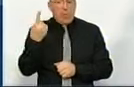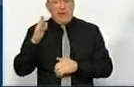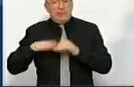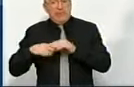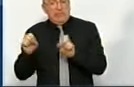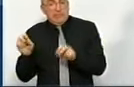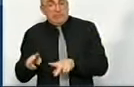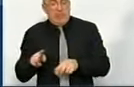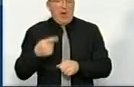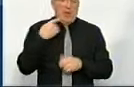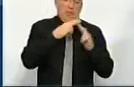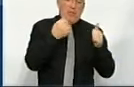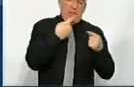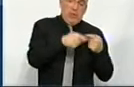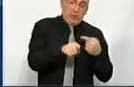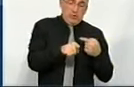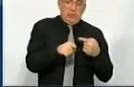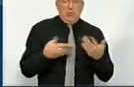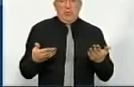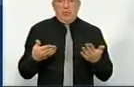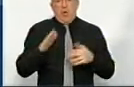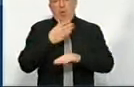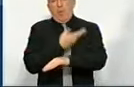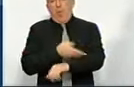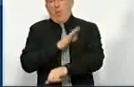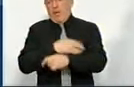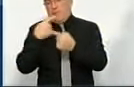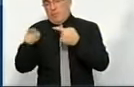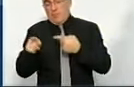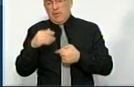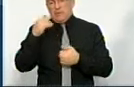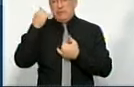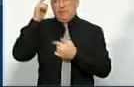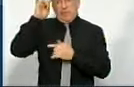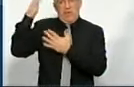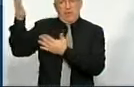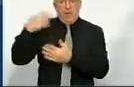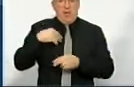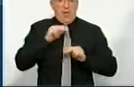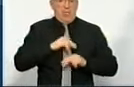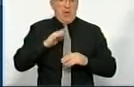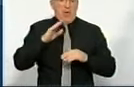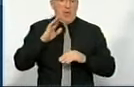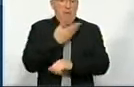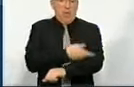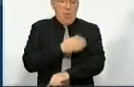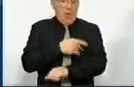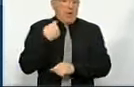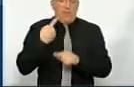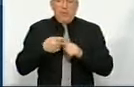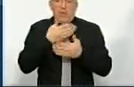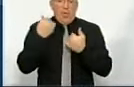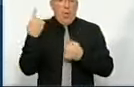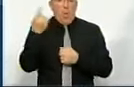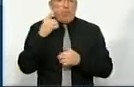специфіка, на Дніпропетровщині інша, на Полтавщині інша. Слава Богу, я вчора був на Полтавщині, в Кировоградщині немає таких проблем